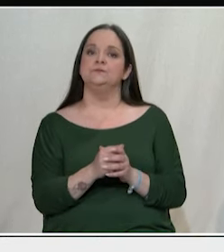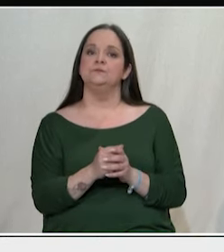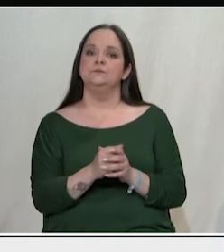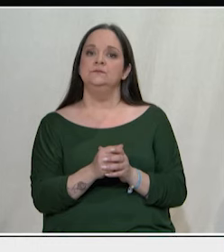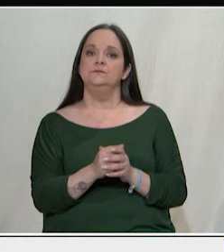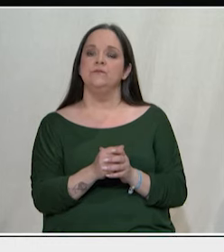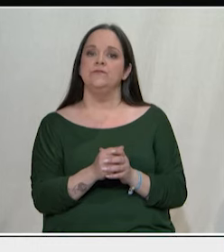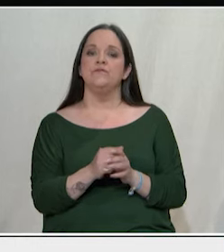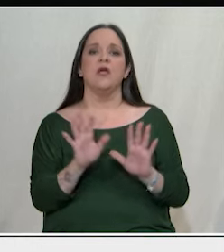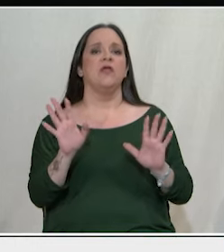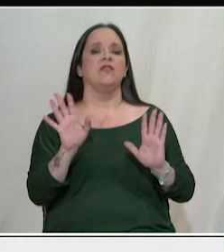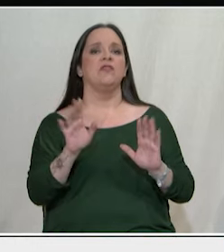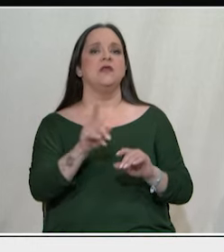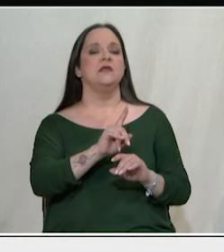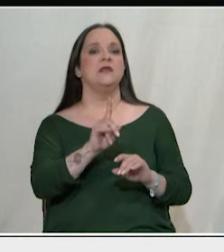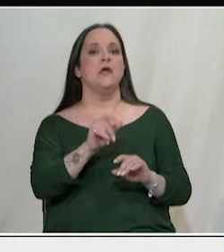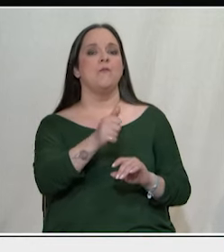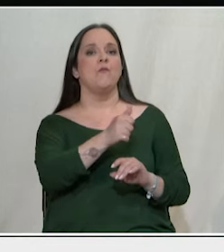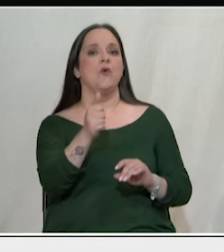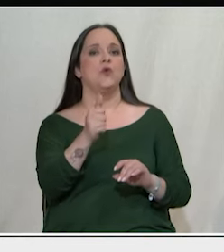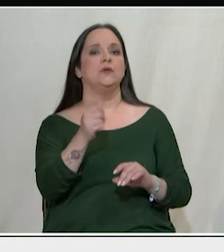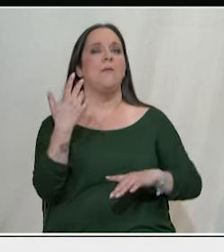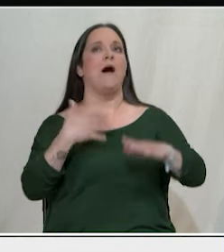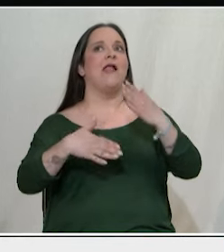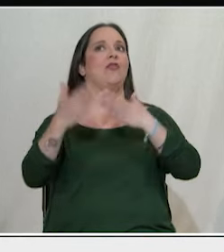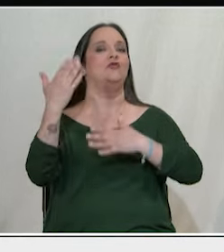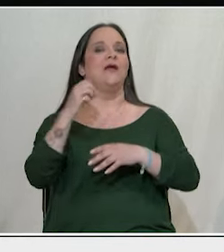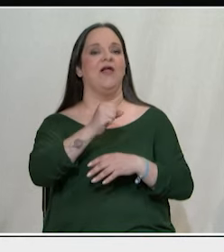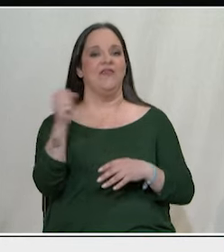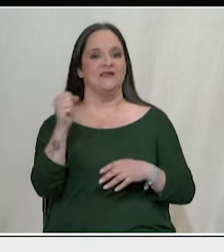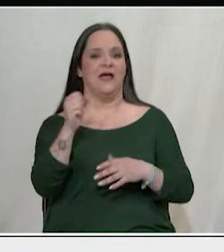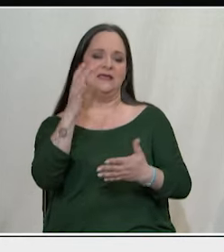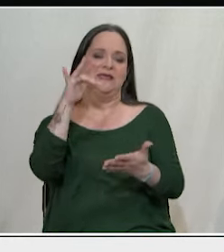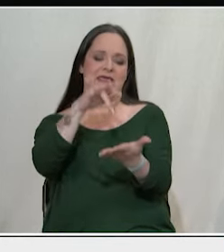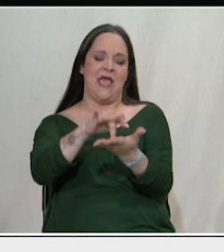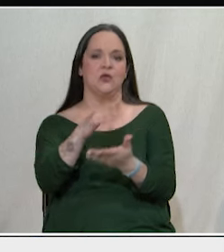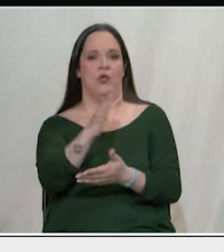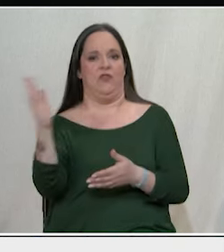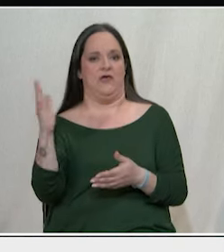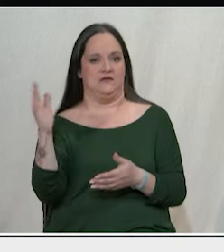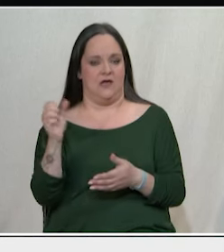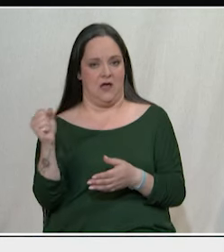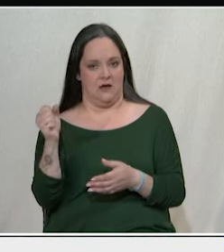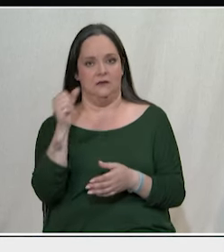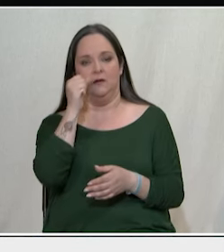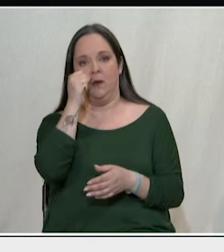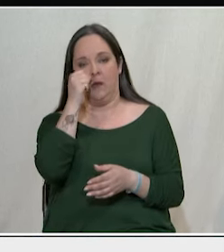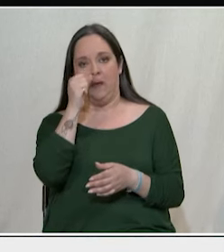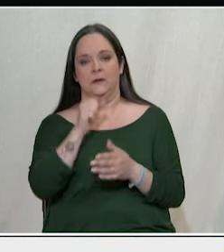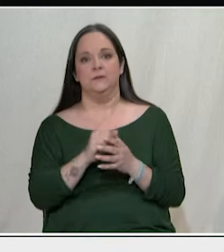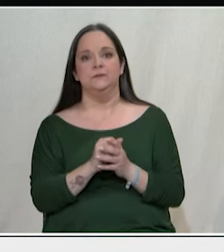Δεν είναι μόνο τα παραδοσιακά δεξιά κόμματα δεξιά κεντροδεξιά ή όπως αλλιώς ονομάσουν